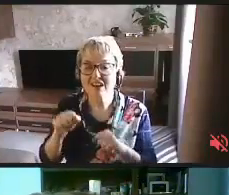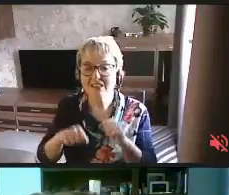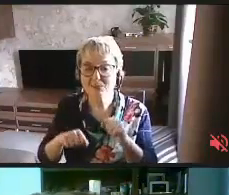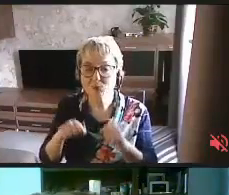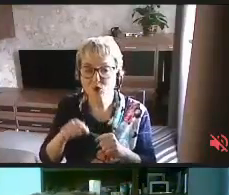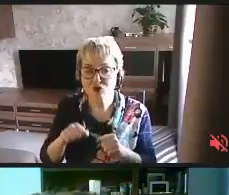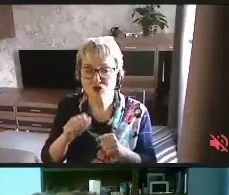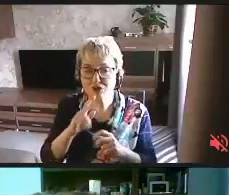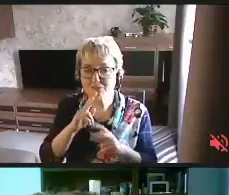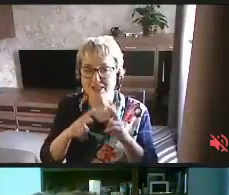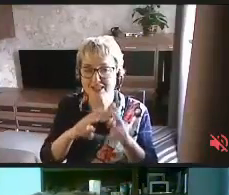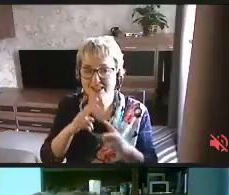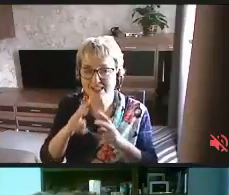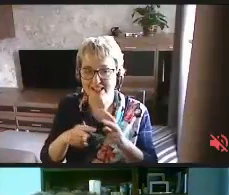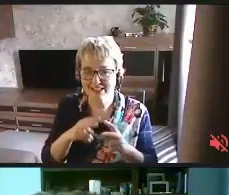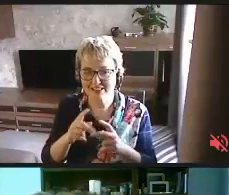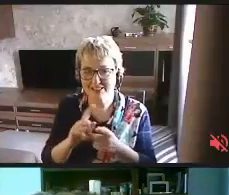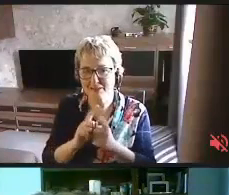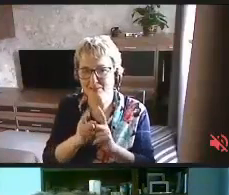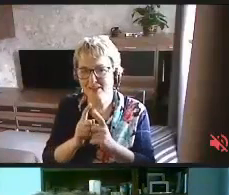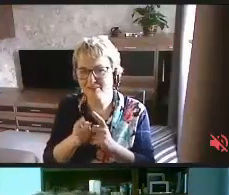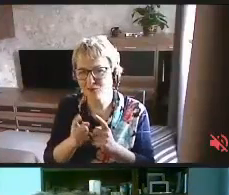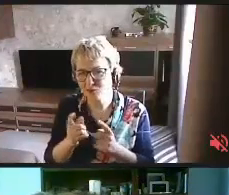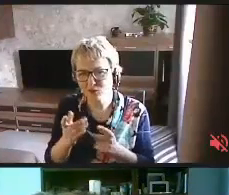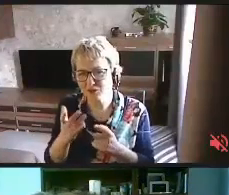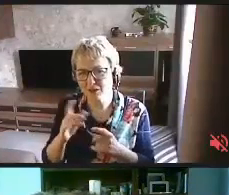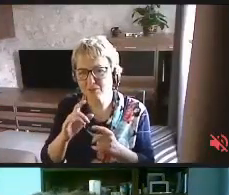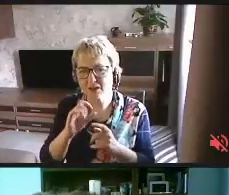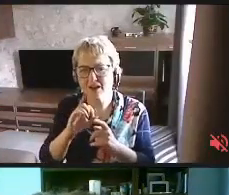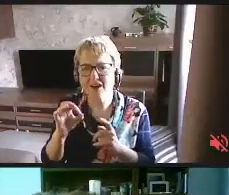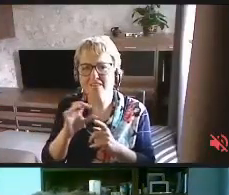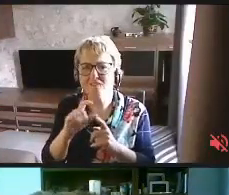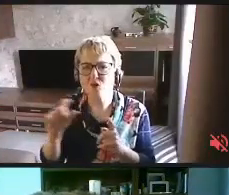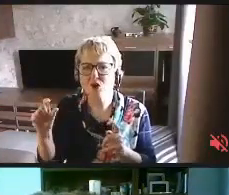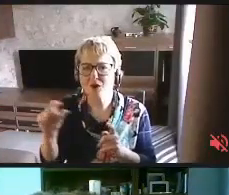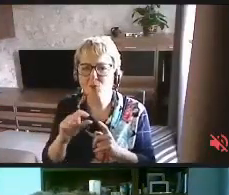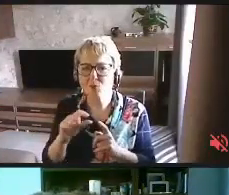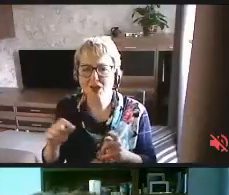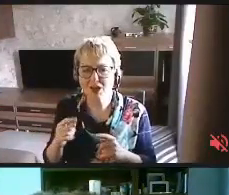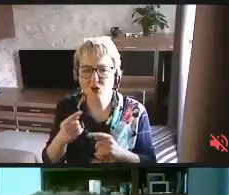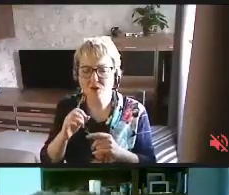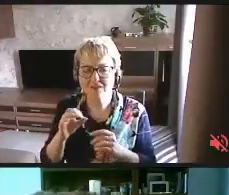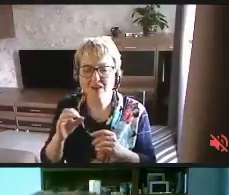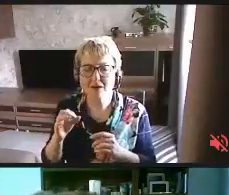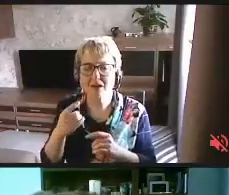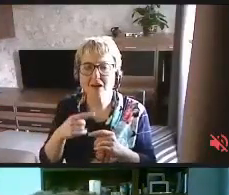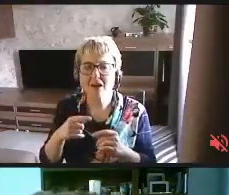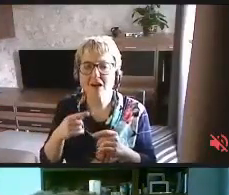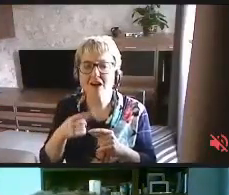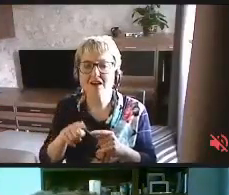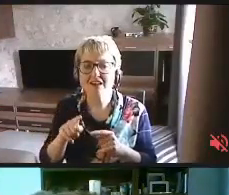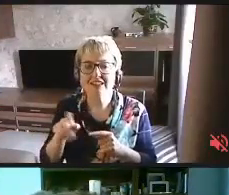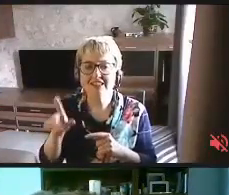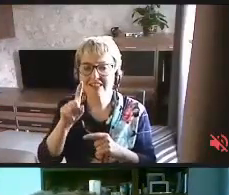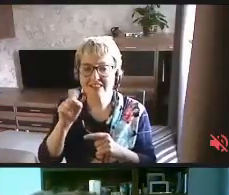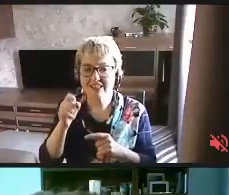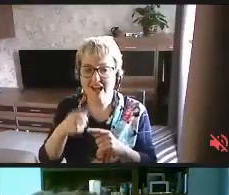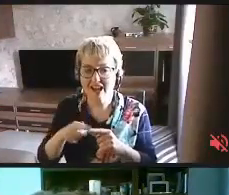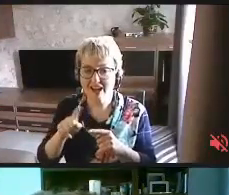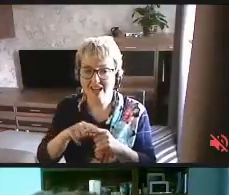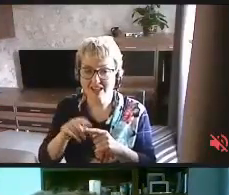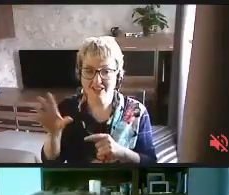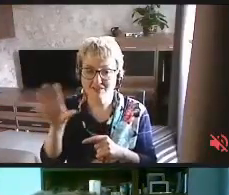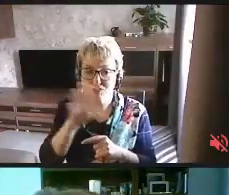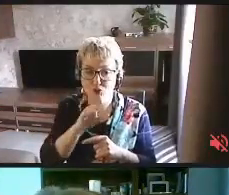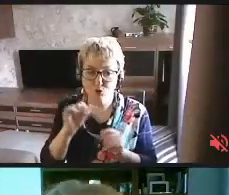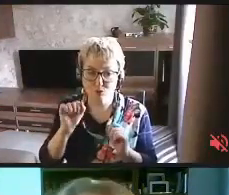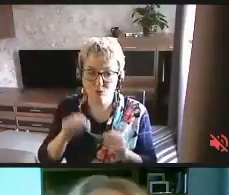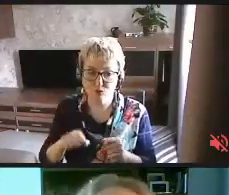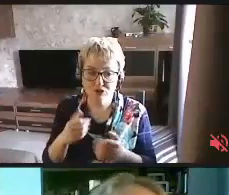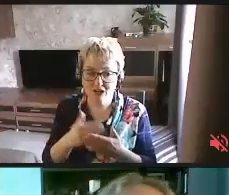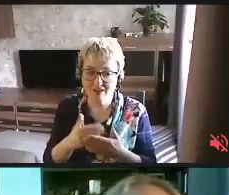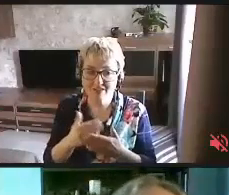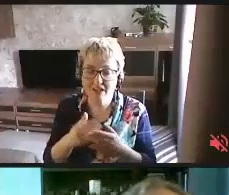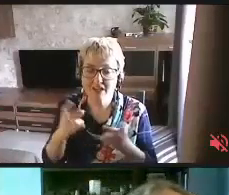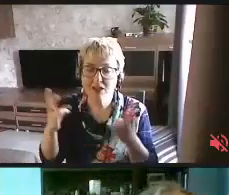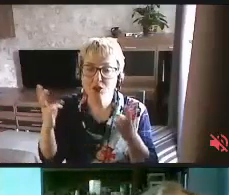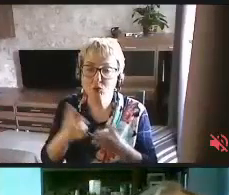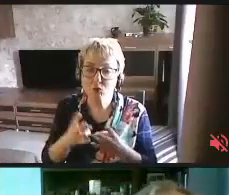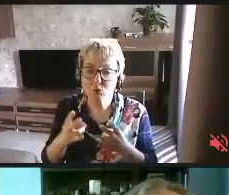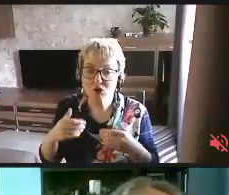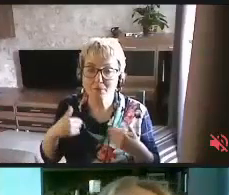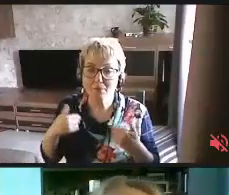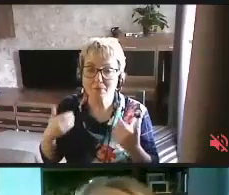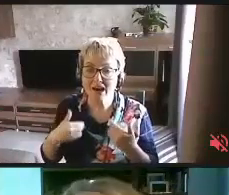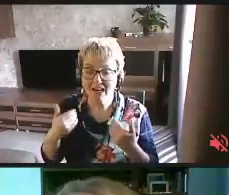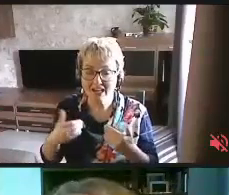претензии к переводу, к формулировкам, и вот за это все как раз можно, ну и наверное даже нужно и